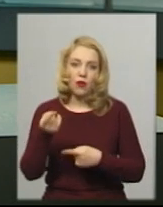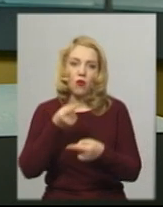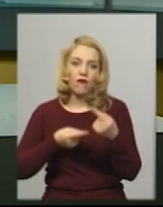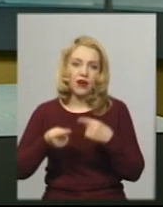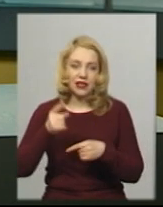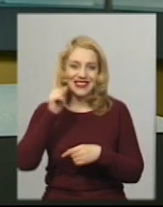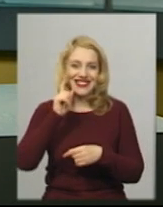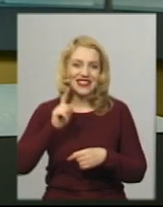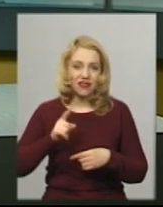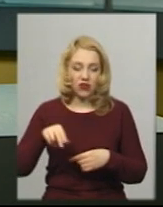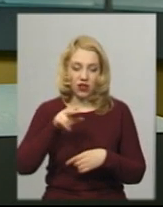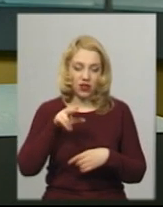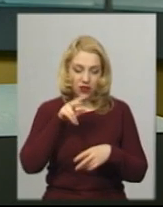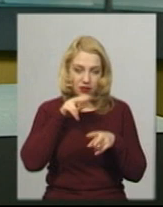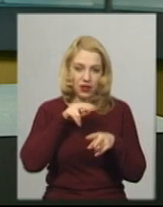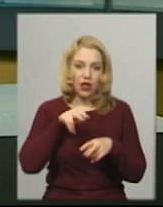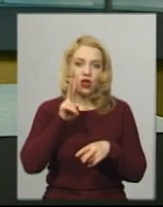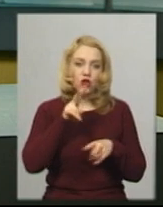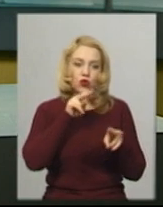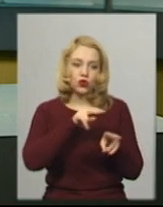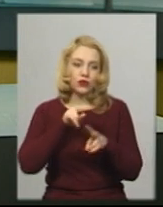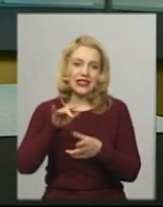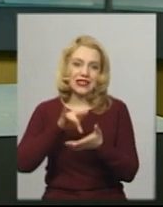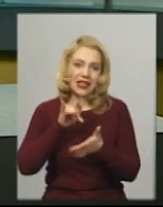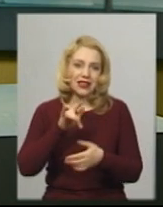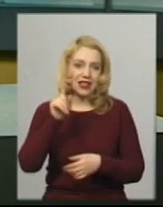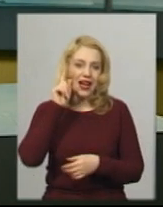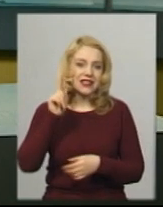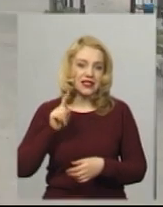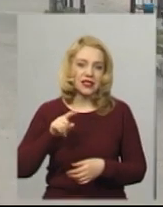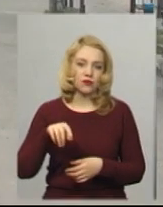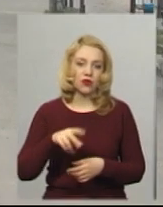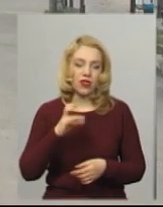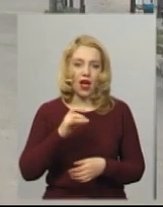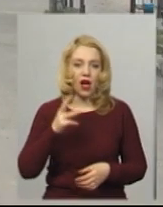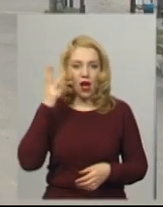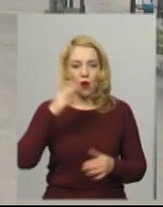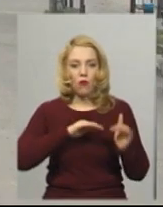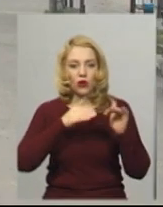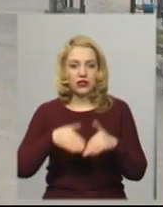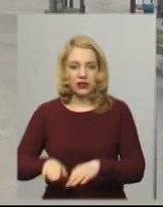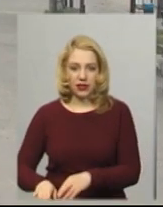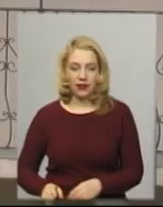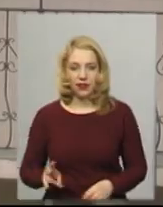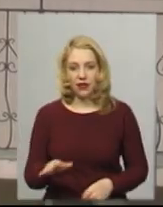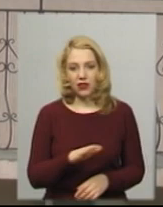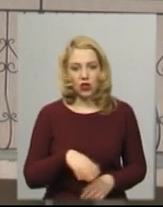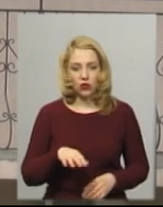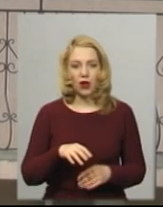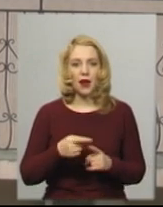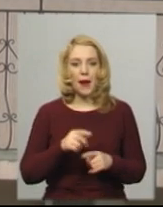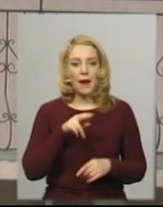паломники і хто зараз доглядає центр хасидизму на Поділлі. На території паломницького центру в Меджибожі жодного